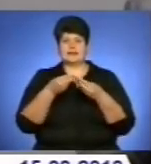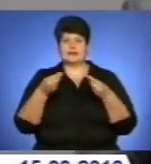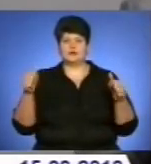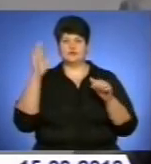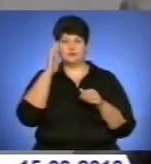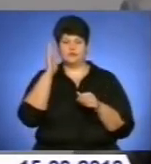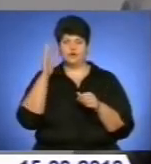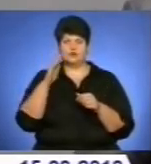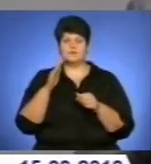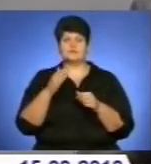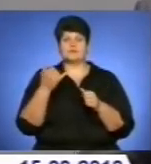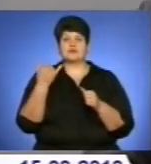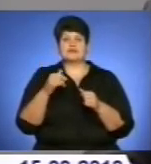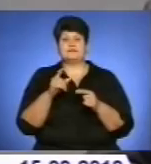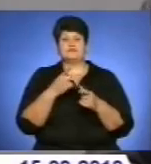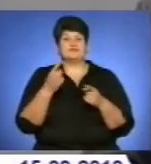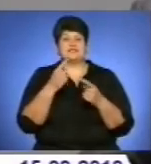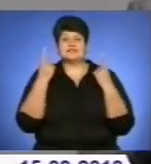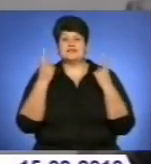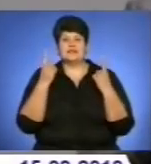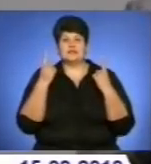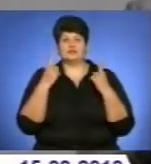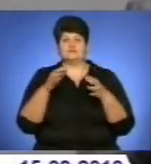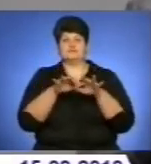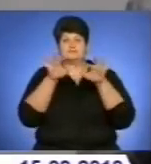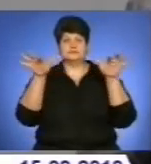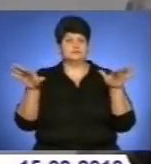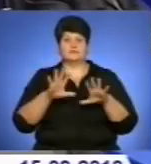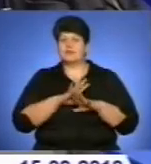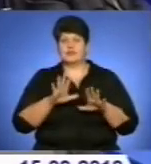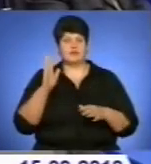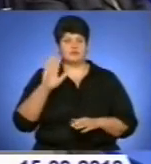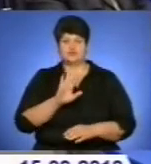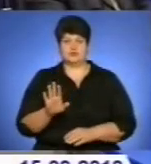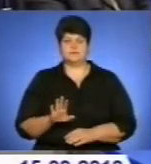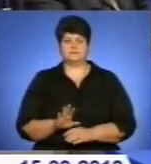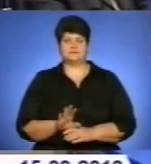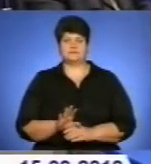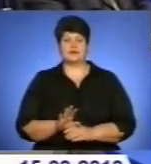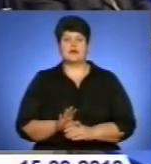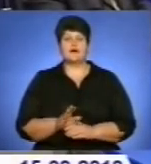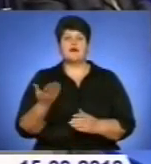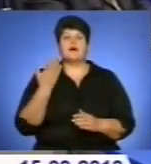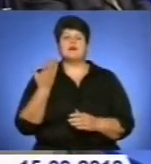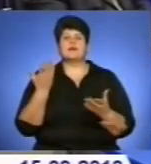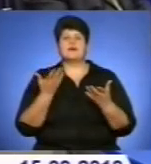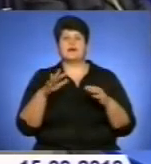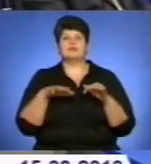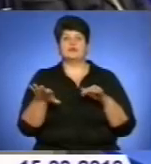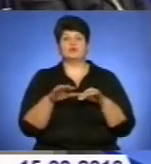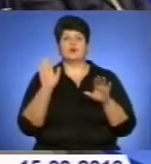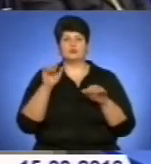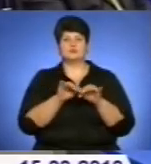звернути увагу, коли буде різке потепління, воно планується десь після 20 числа, щоб дивитися і